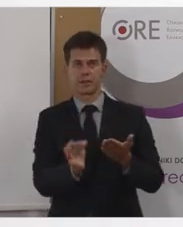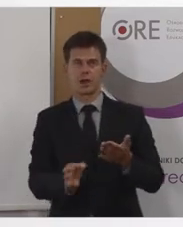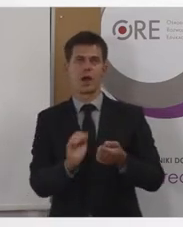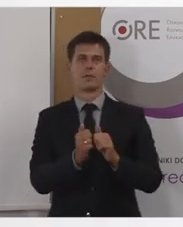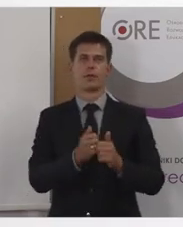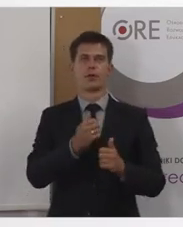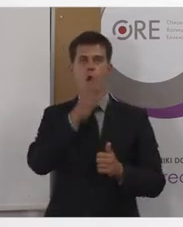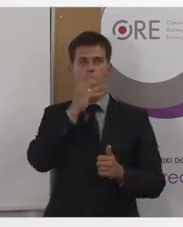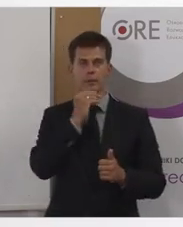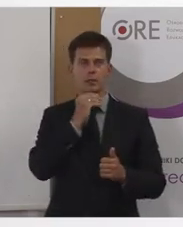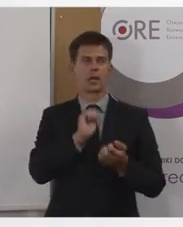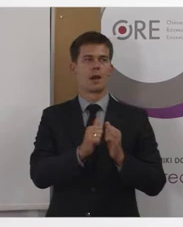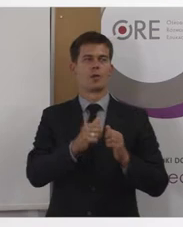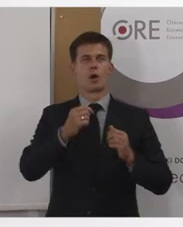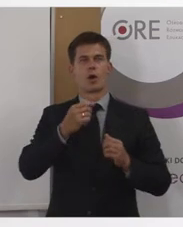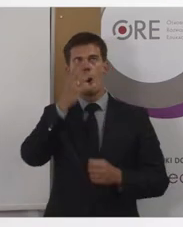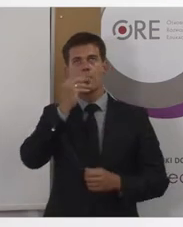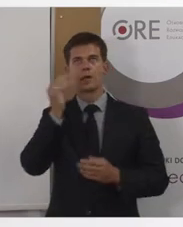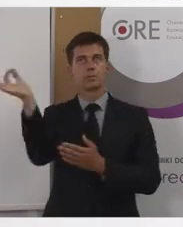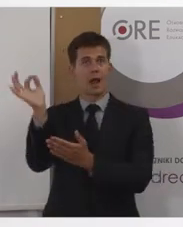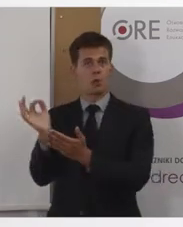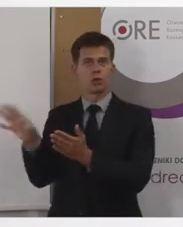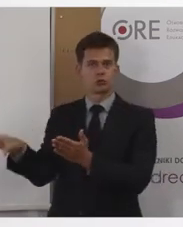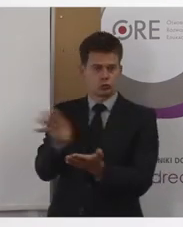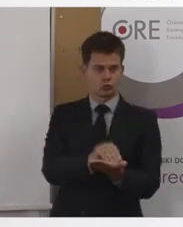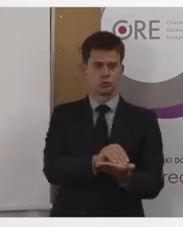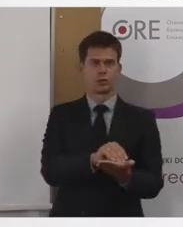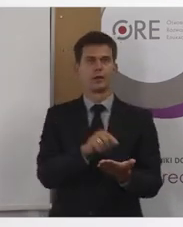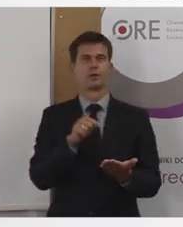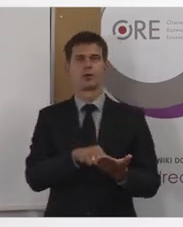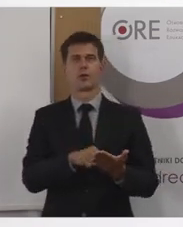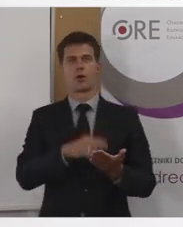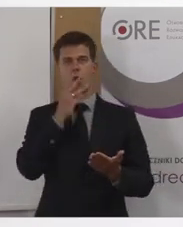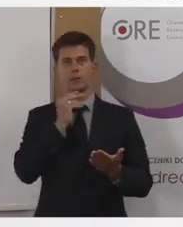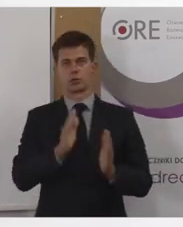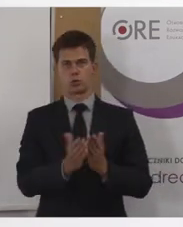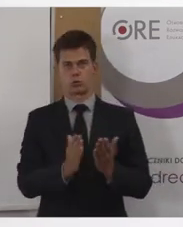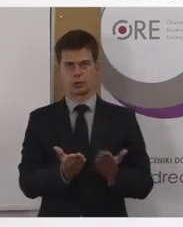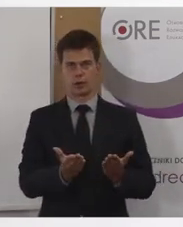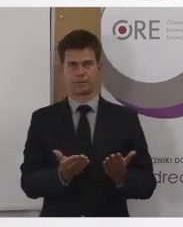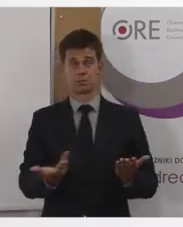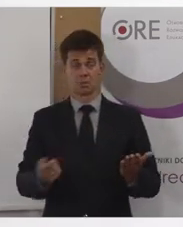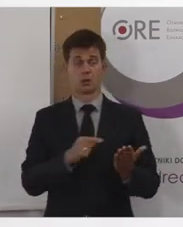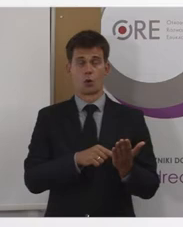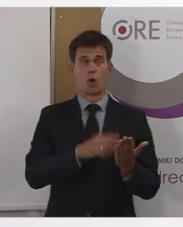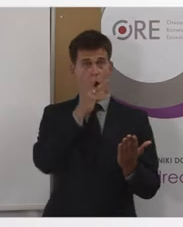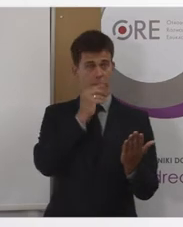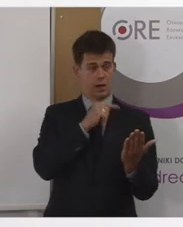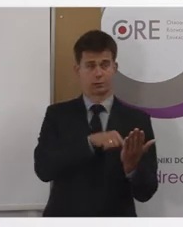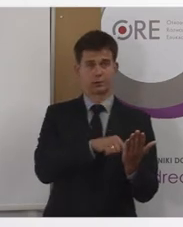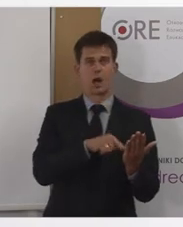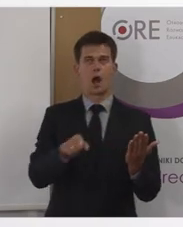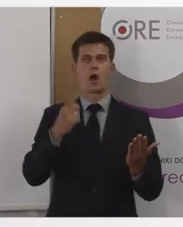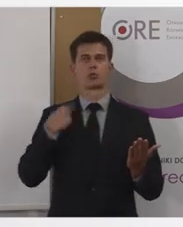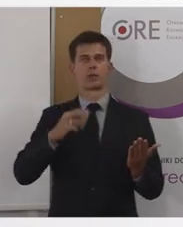ilustracji, reprodukcji, które występują w e-podręczniku. Oznacza to tyle, że np. dla osoby niewidomej, która